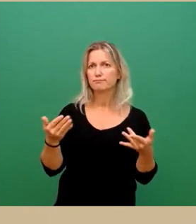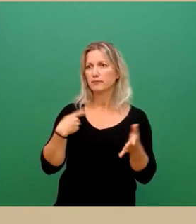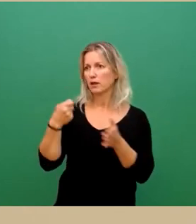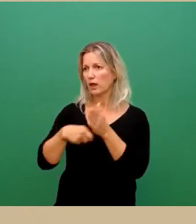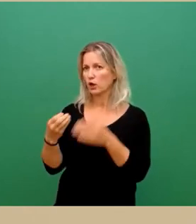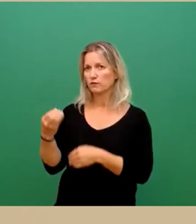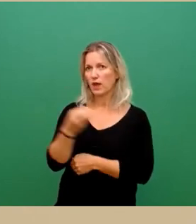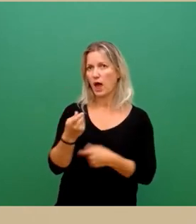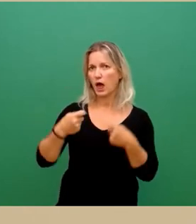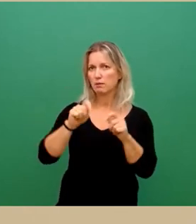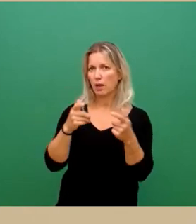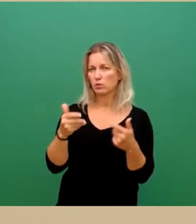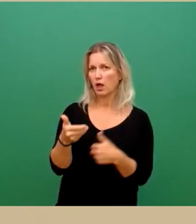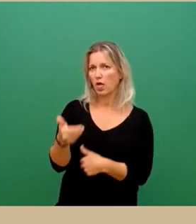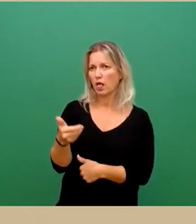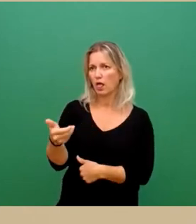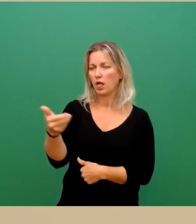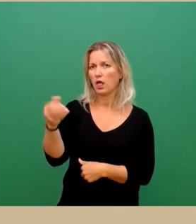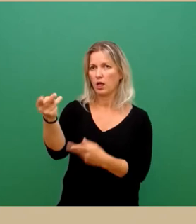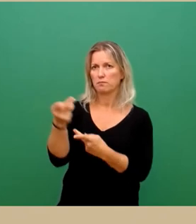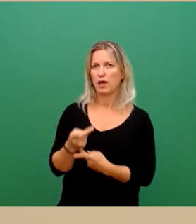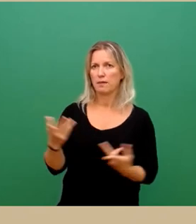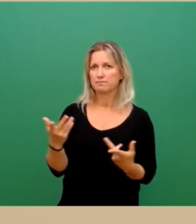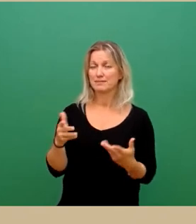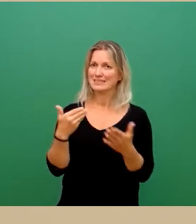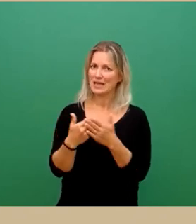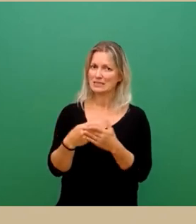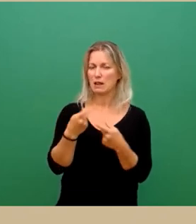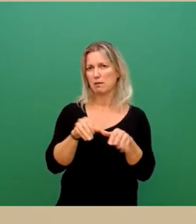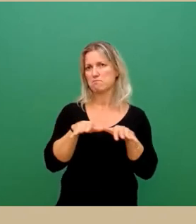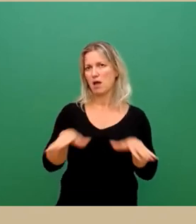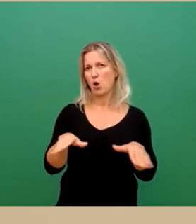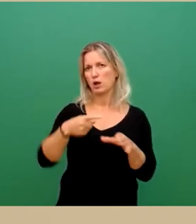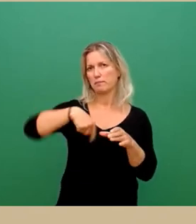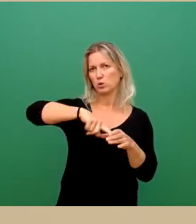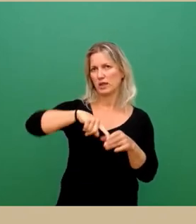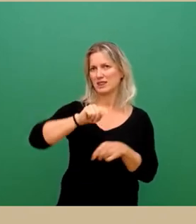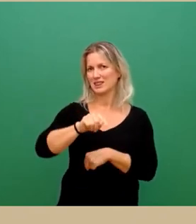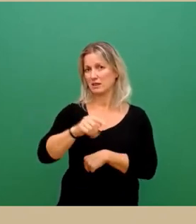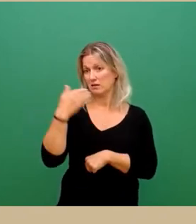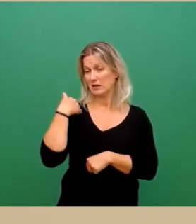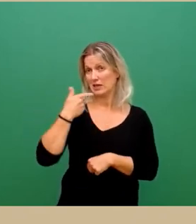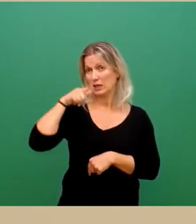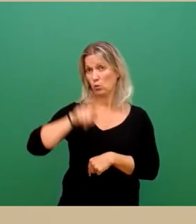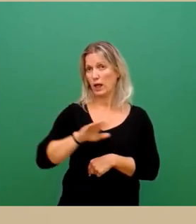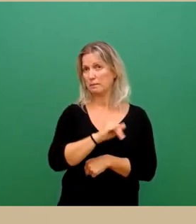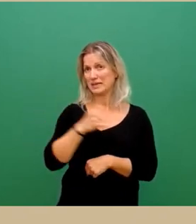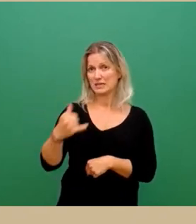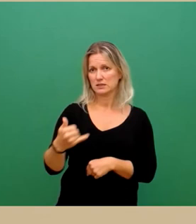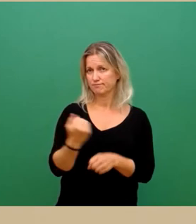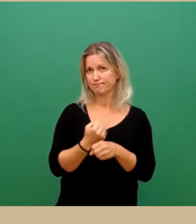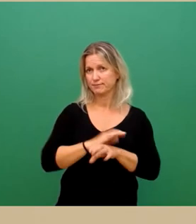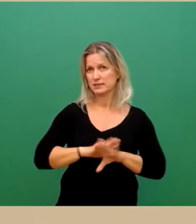zu beschaffen sind. Darum ist eben der Barockbrunnen, der es angesprochen wurde, seit Juli außer Betrieb.